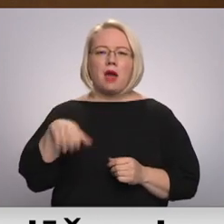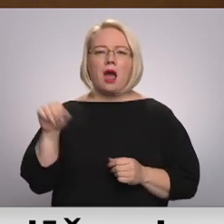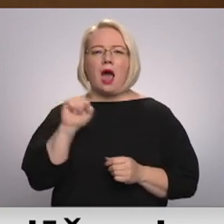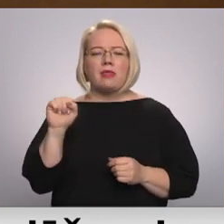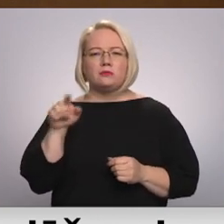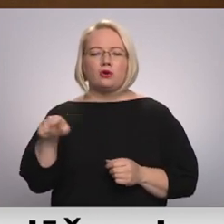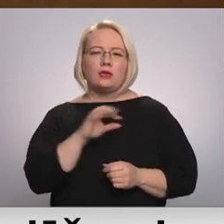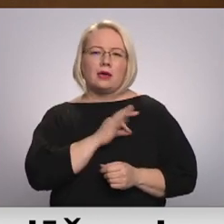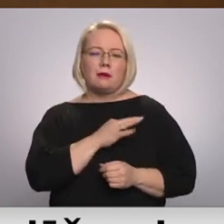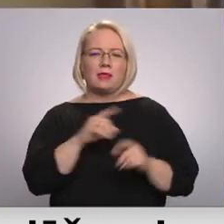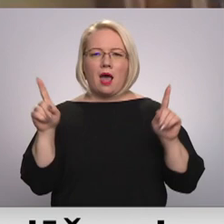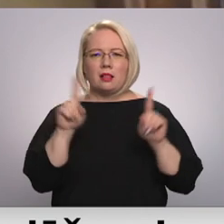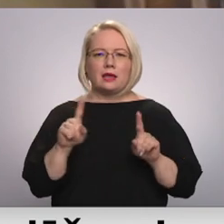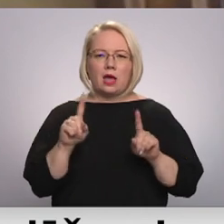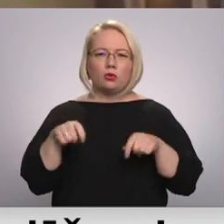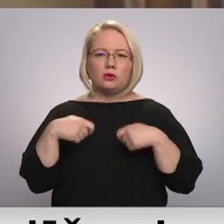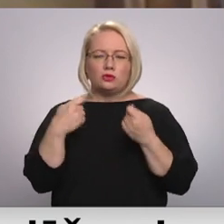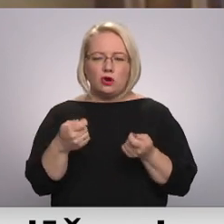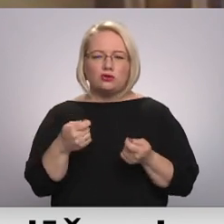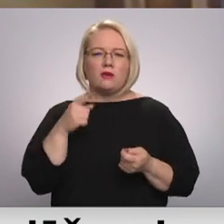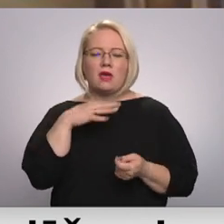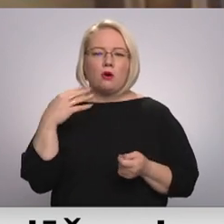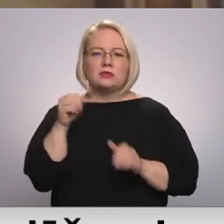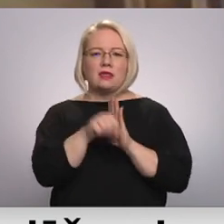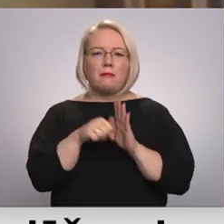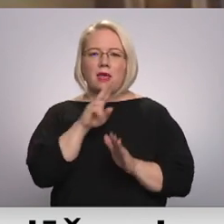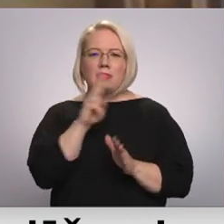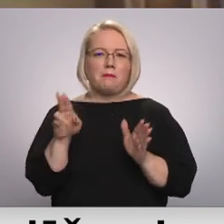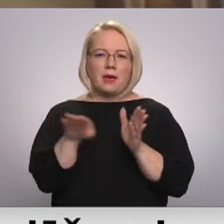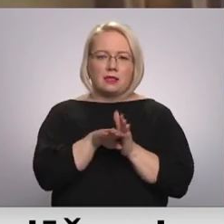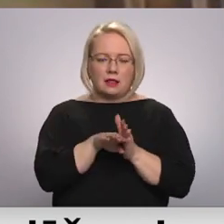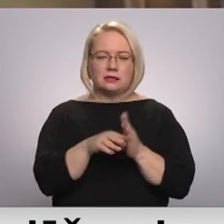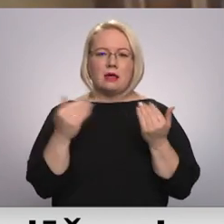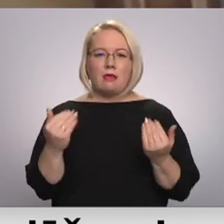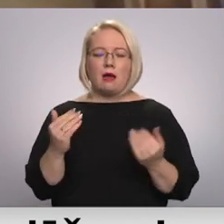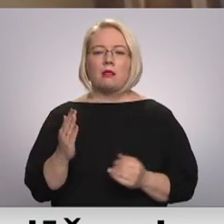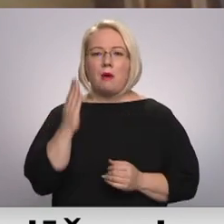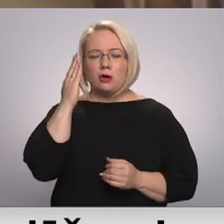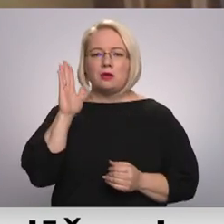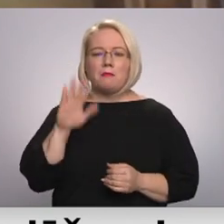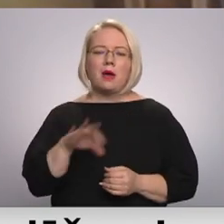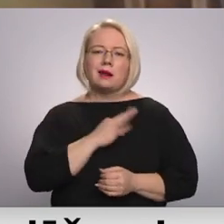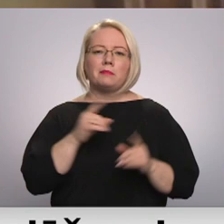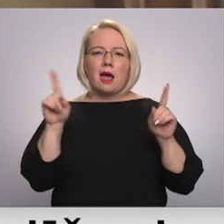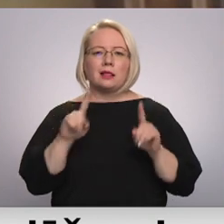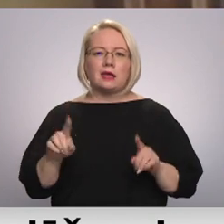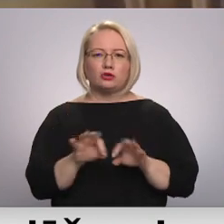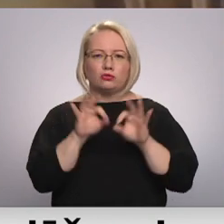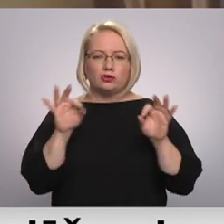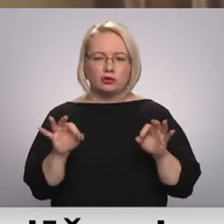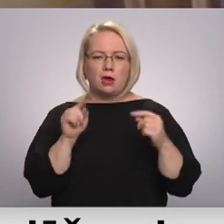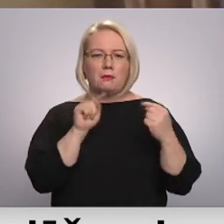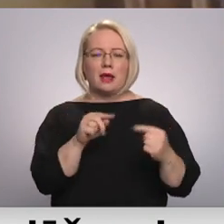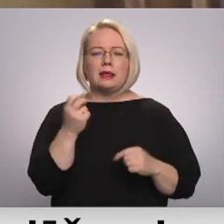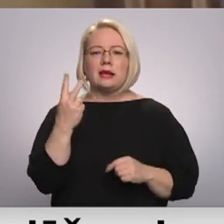debatēs nepiedalījās. Balsosim par lēmumu projektu par piekrišanu kriminālu vajāšanas uzsākšanai pret 13.